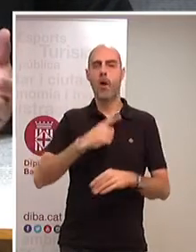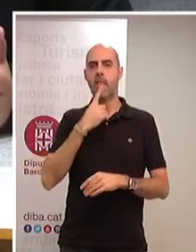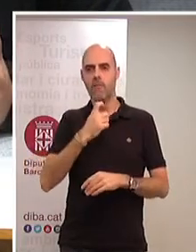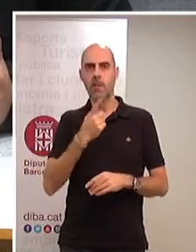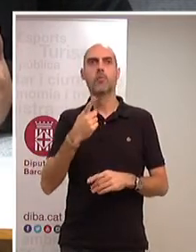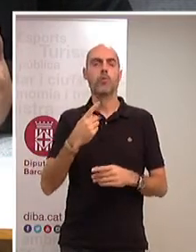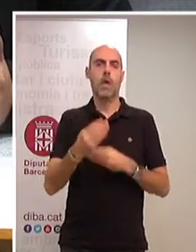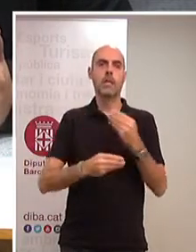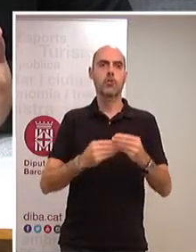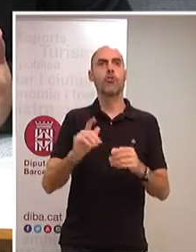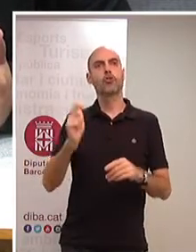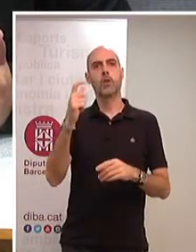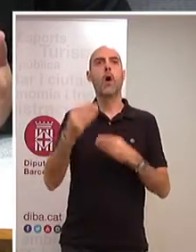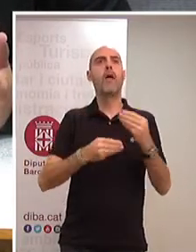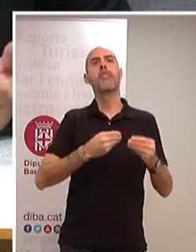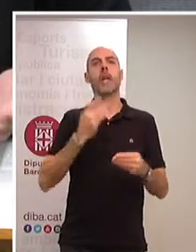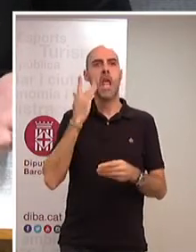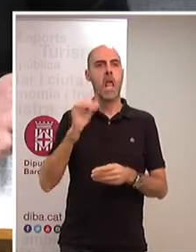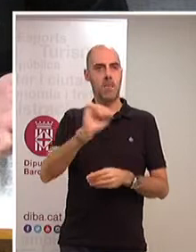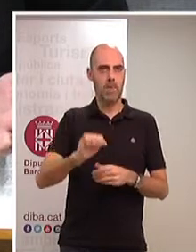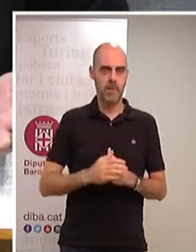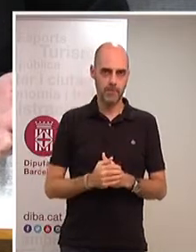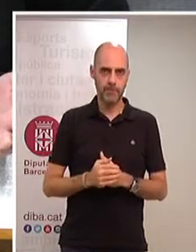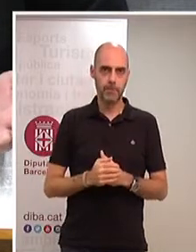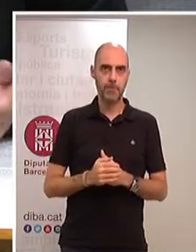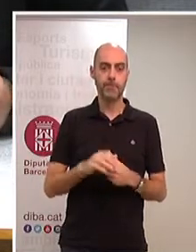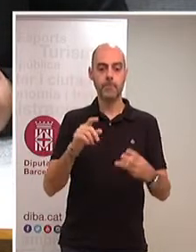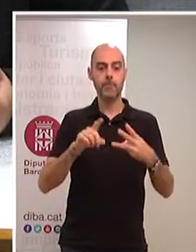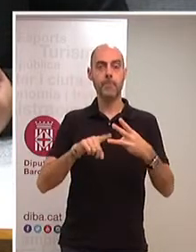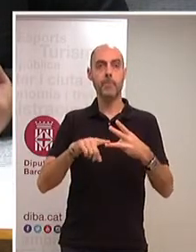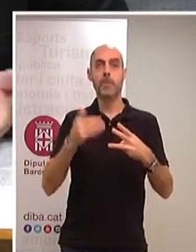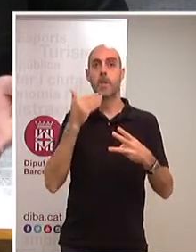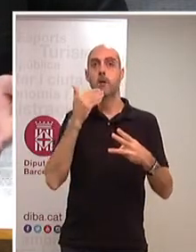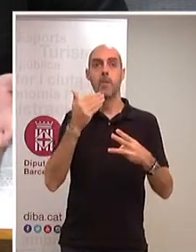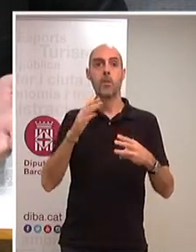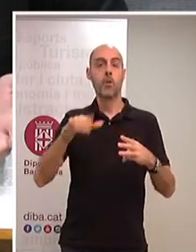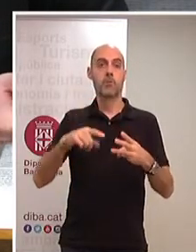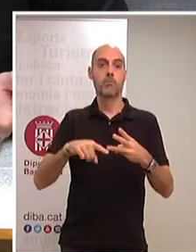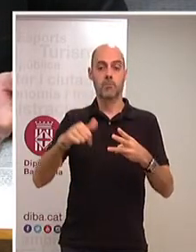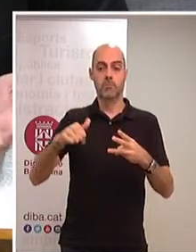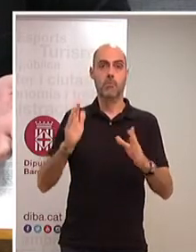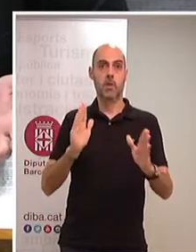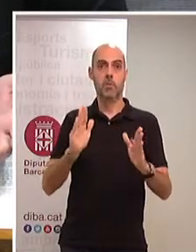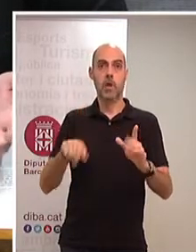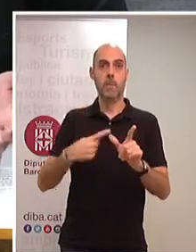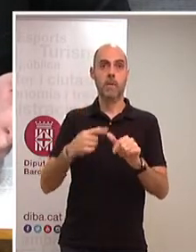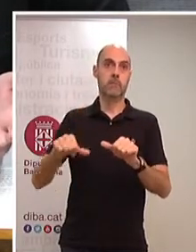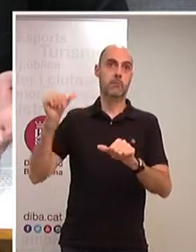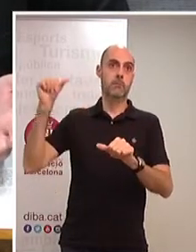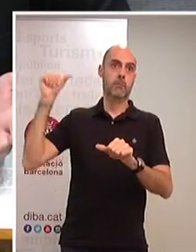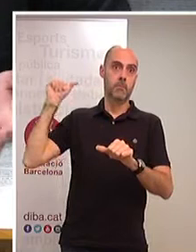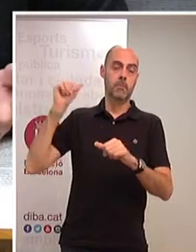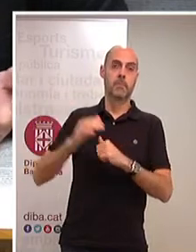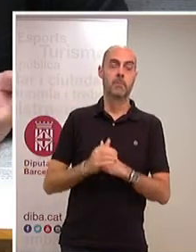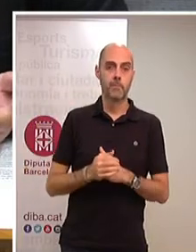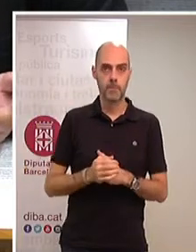però hi algunes coses que encara les hem de millorar. I la tercera cosa que li vam demanar i que hem coincidit no només aquest mandat, sinó també l'anterior, i aquí em deixaran els més